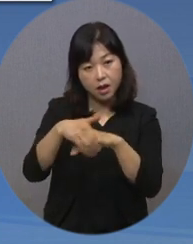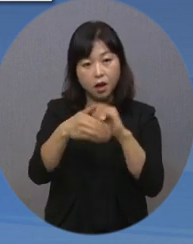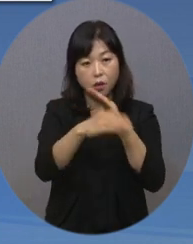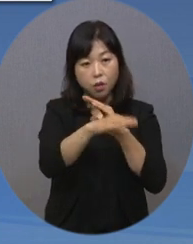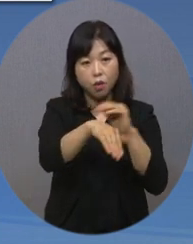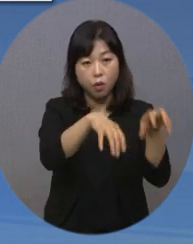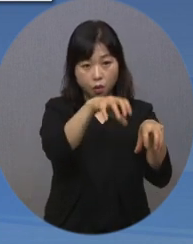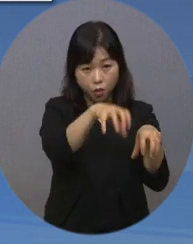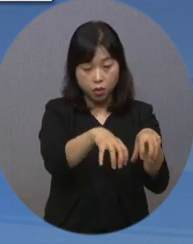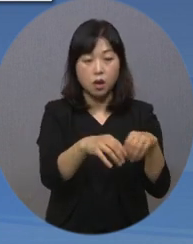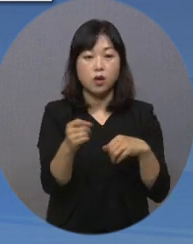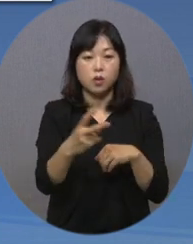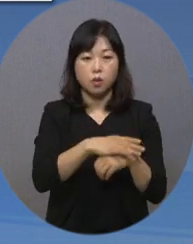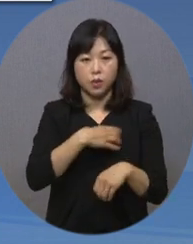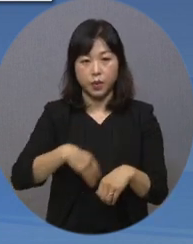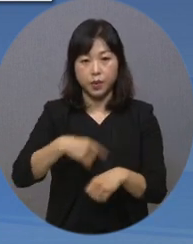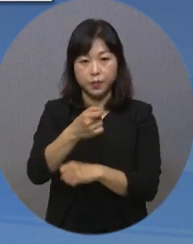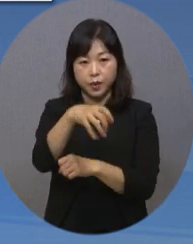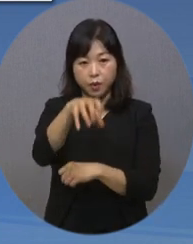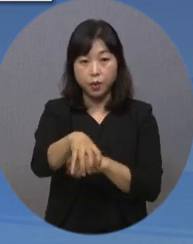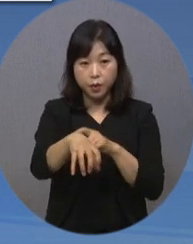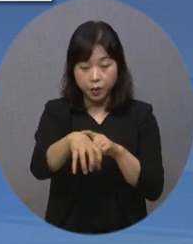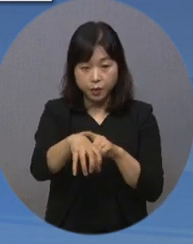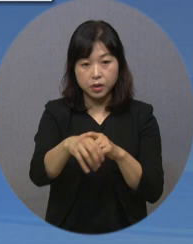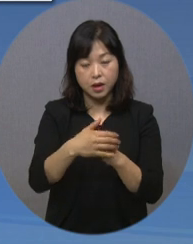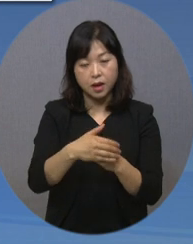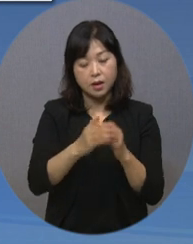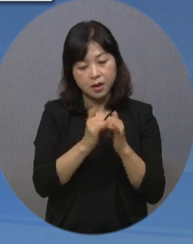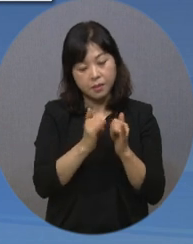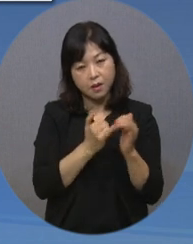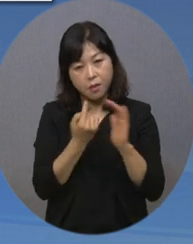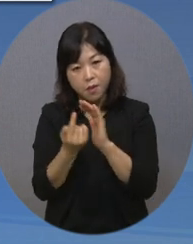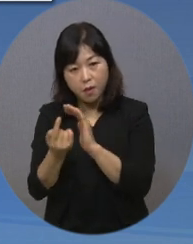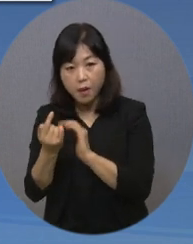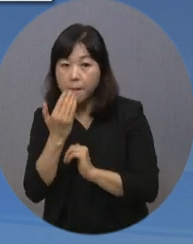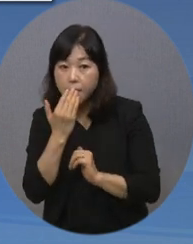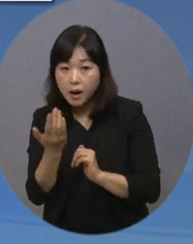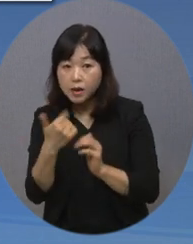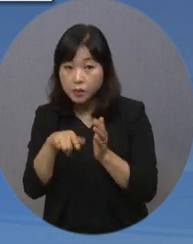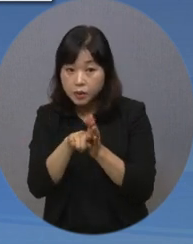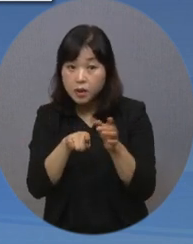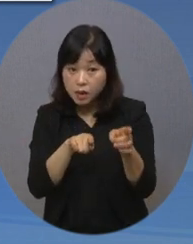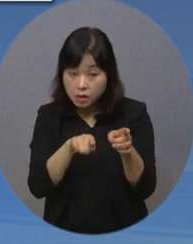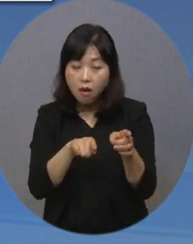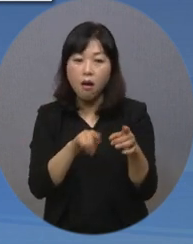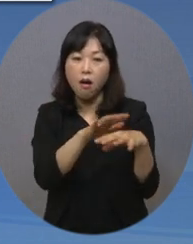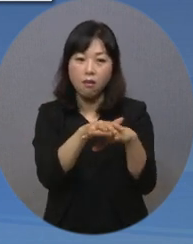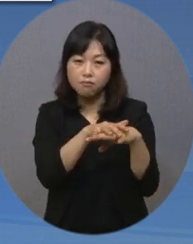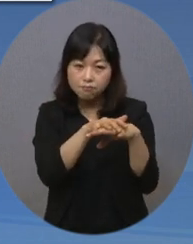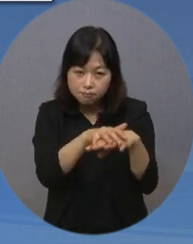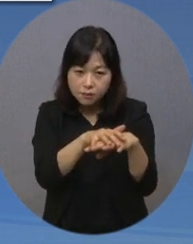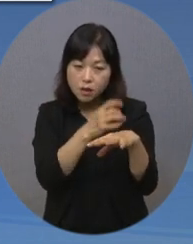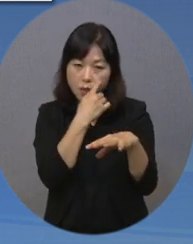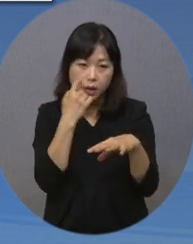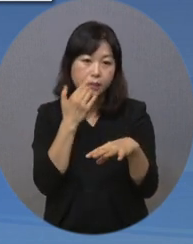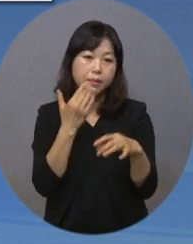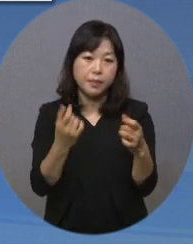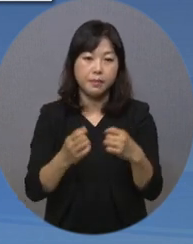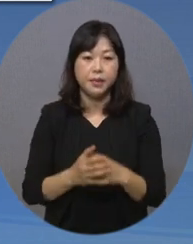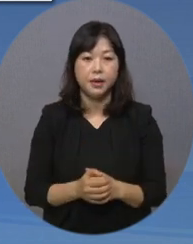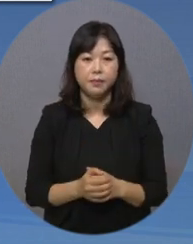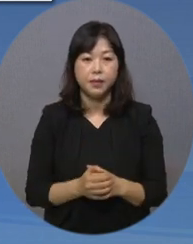동행정복지센터에 대한 이동약자 접근성 정보도 지도에서 확인할 수 있습니다. 아울러